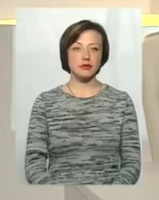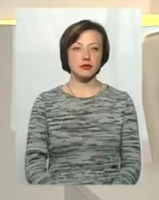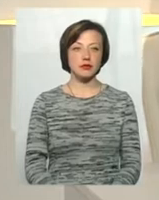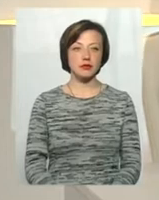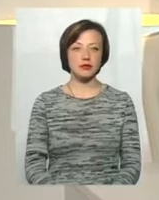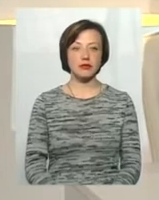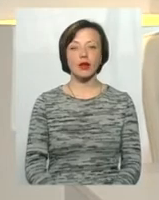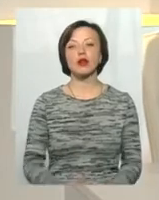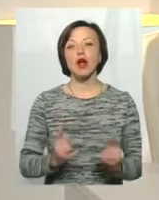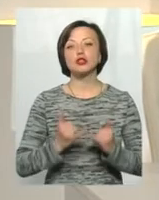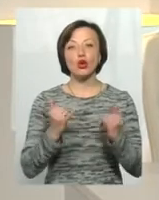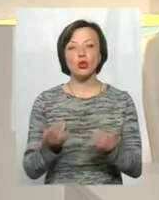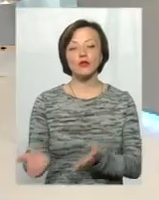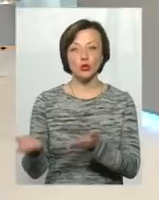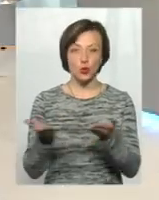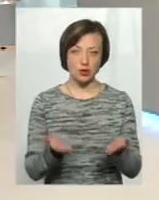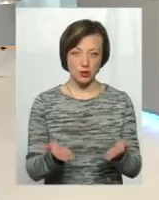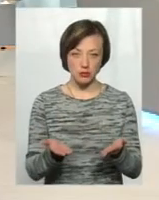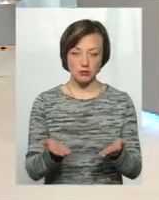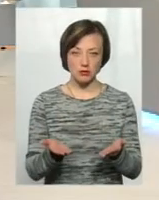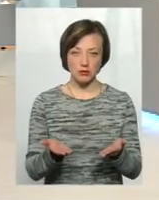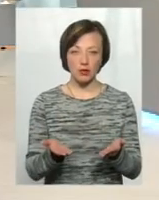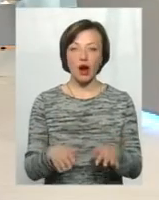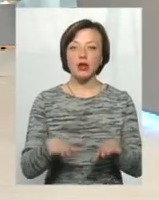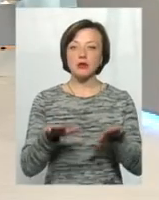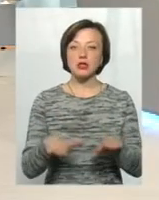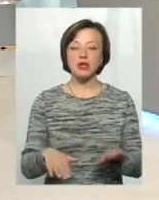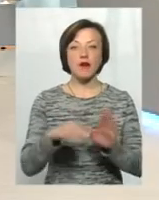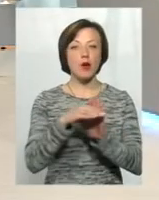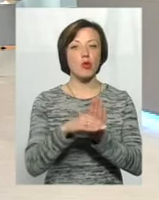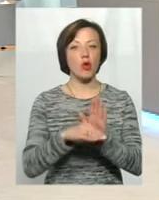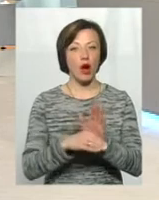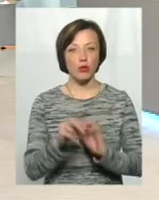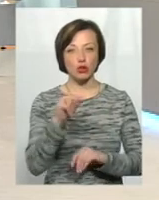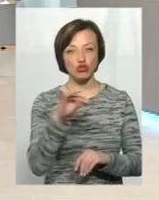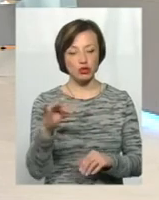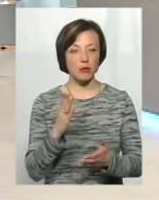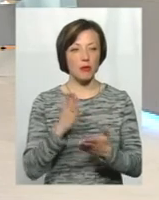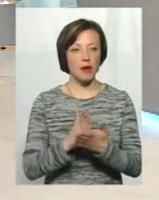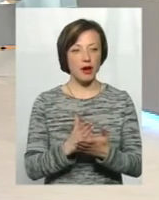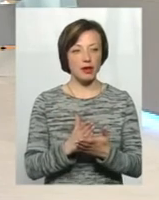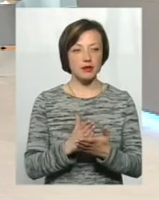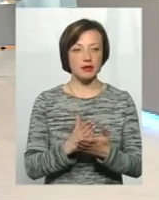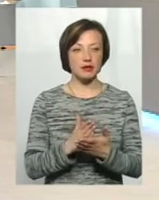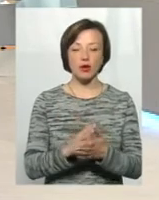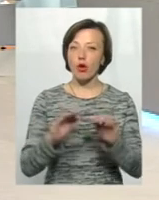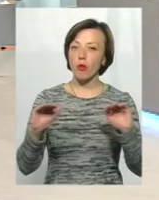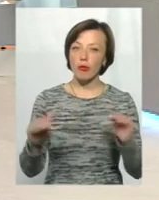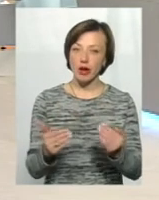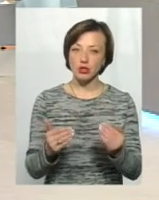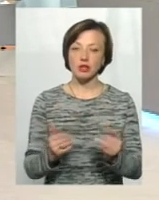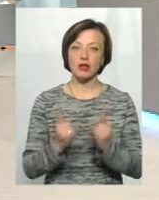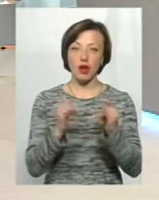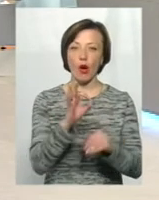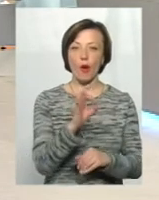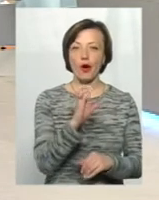Шановні гості, власне, пане Володимире, місцева програма, чи має вона обмеження для ОСББ?